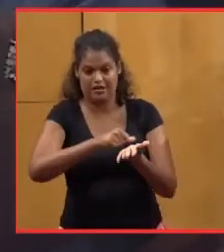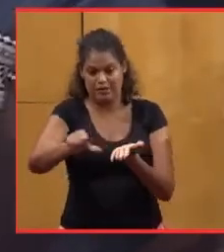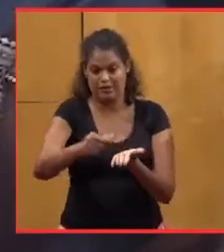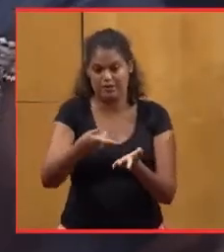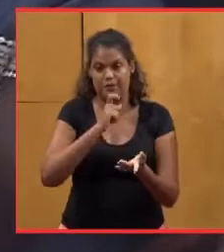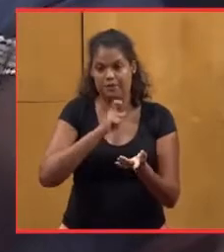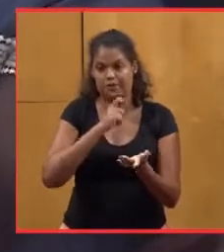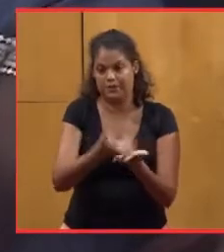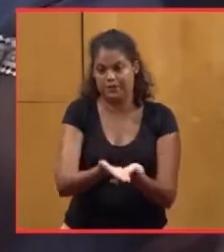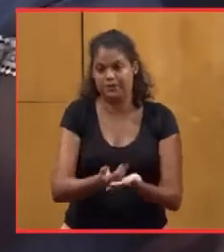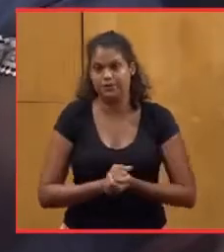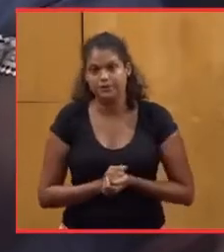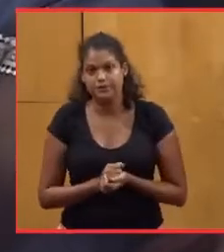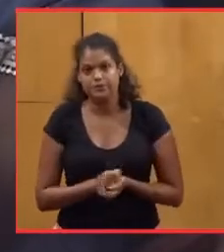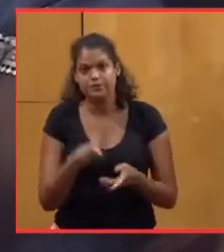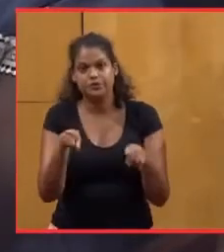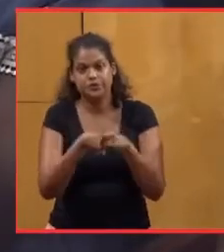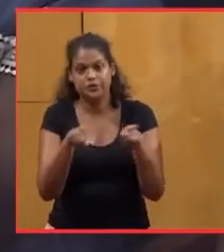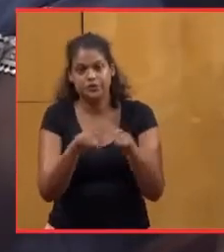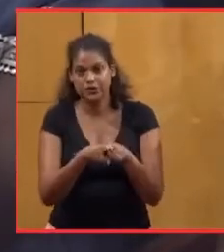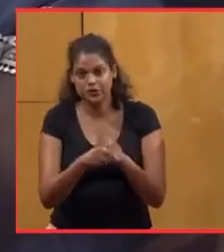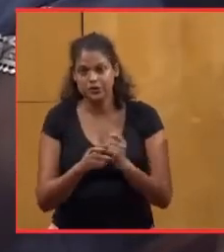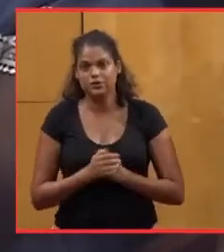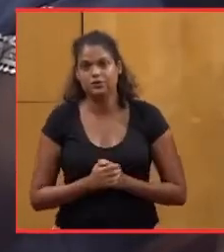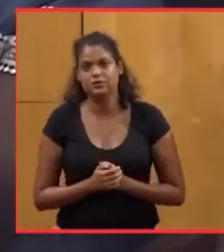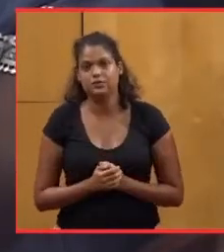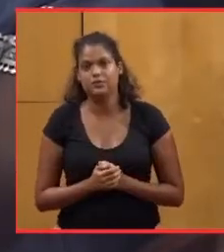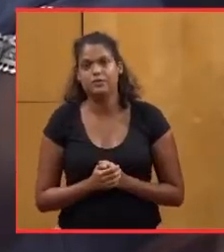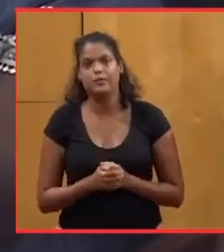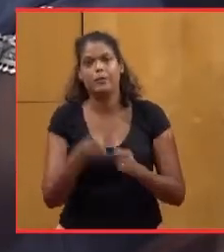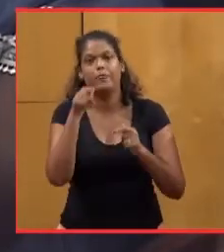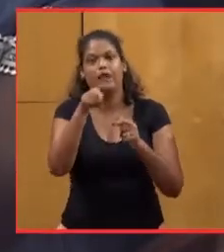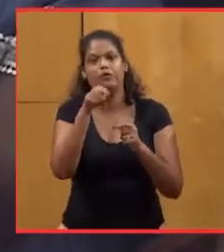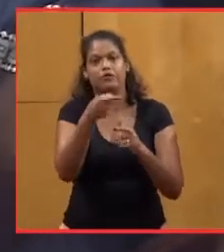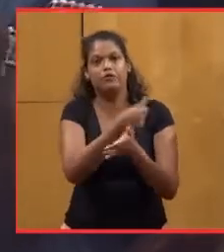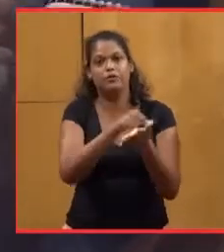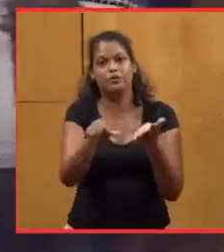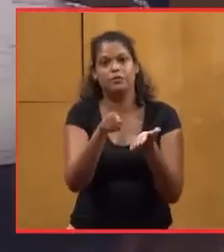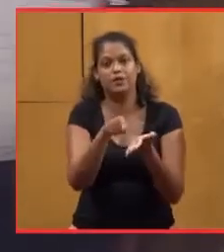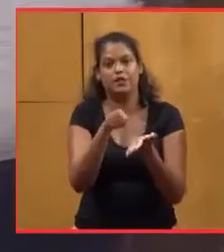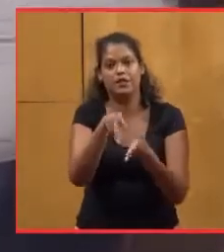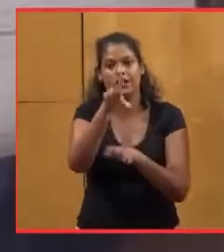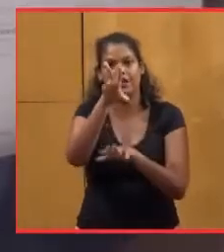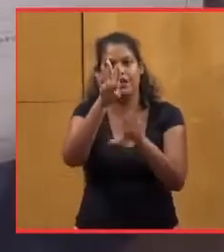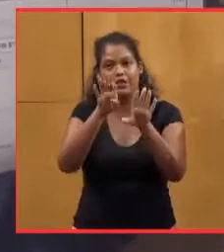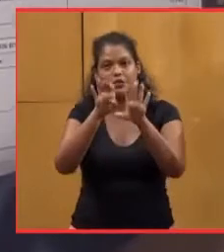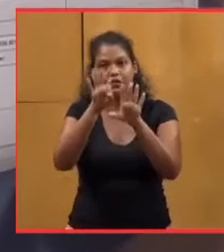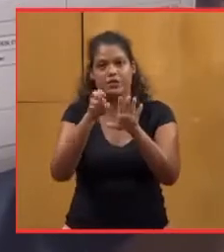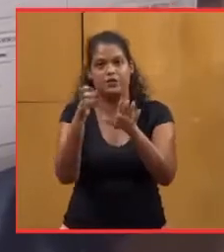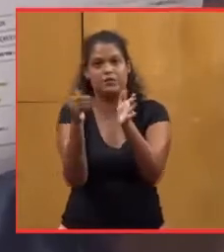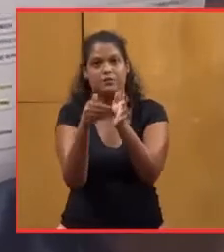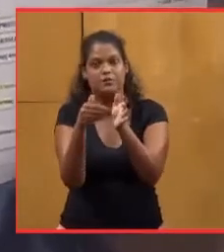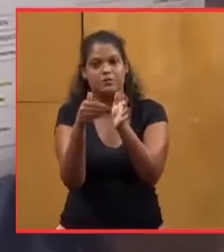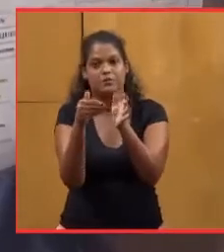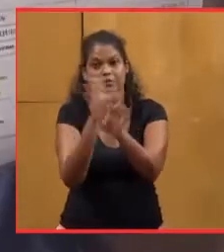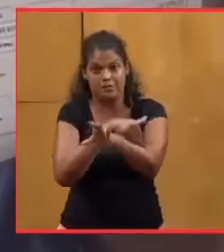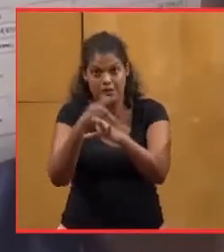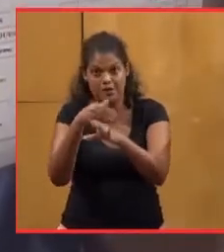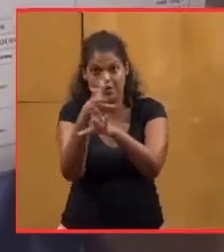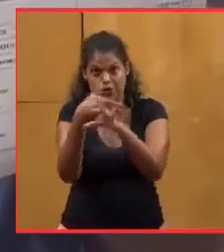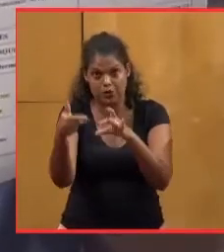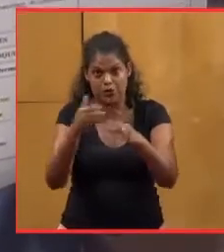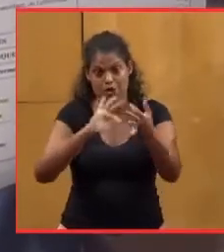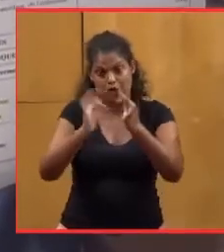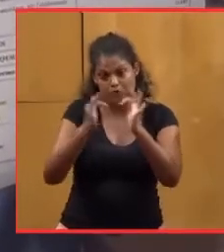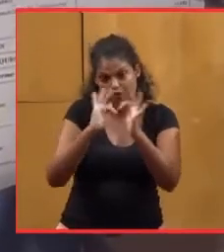ce type ? Dans le même temps, vous n'avez pas payé pour près de 90 millions d'euros de fournisseurs, petites